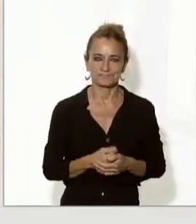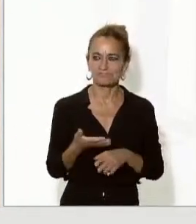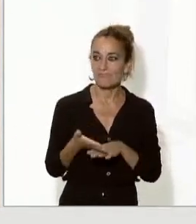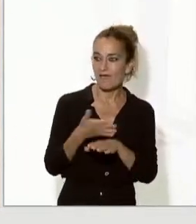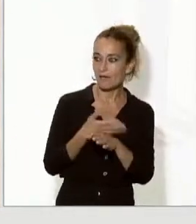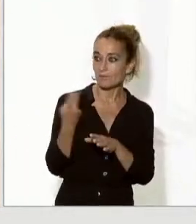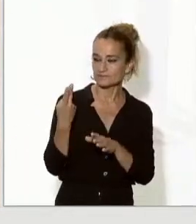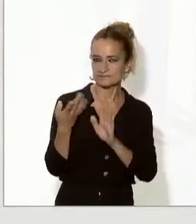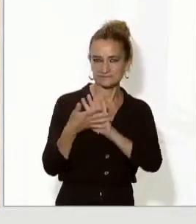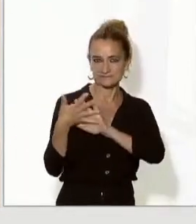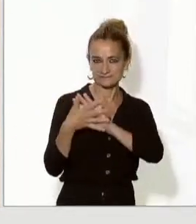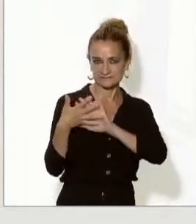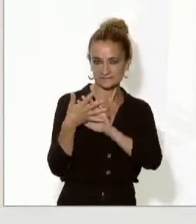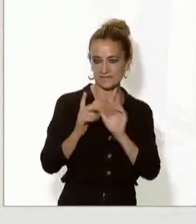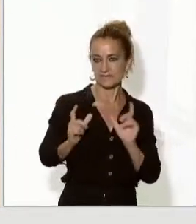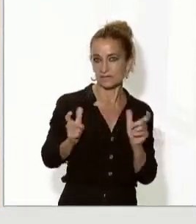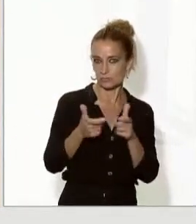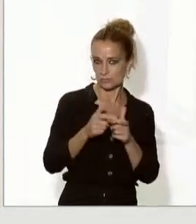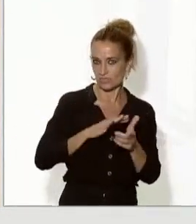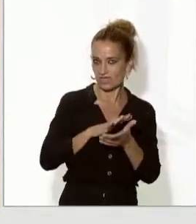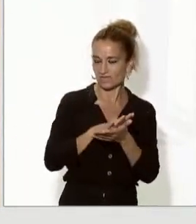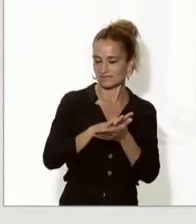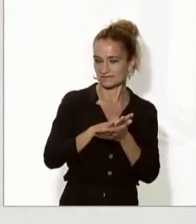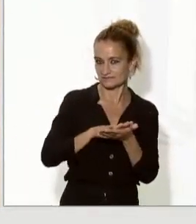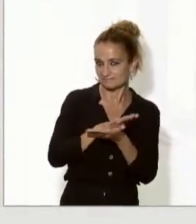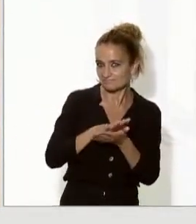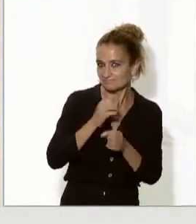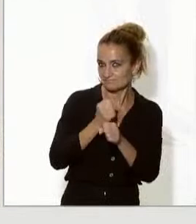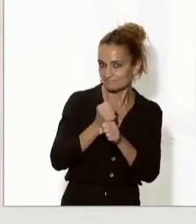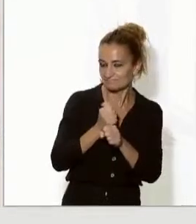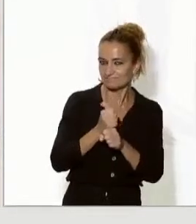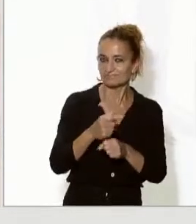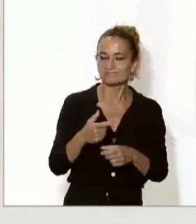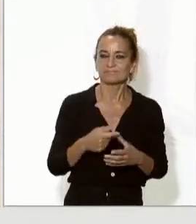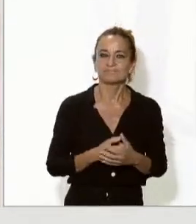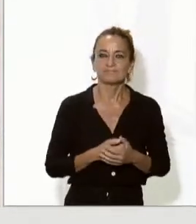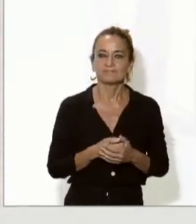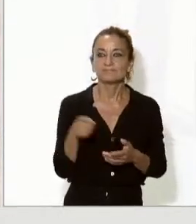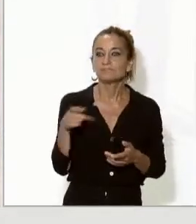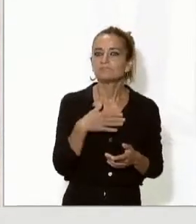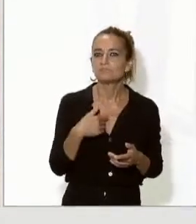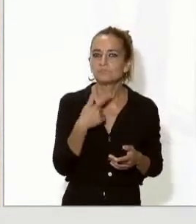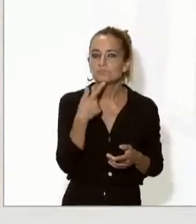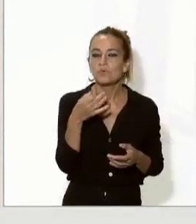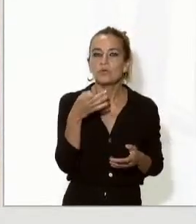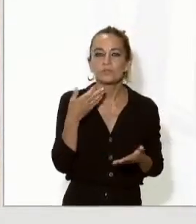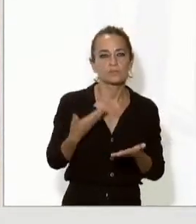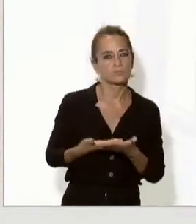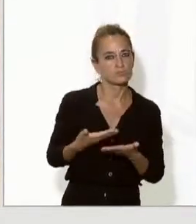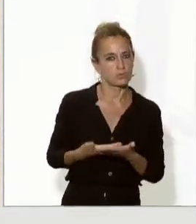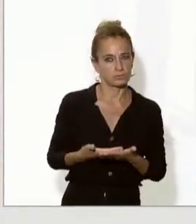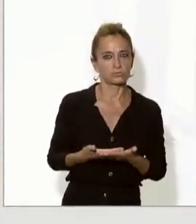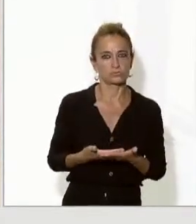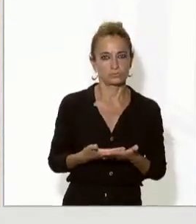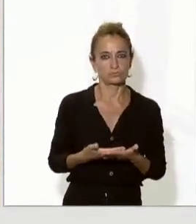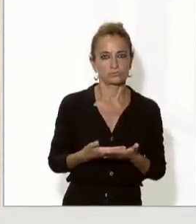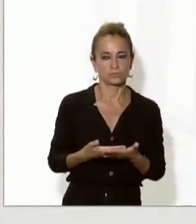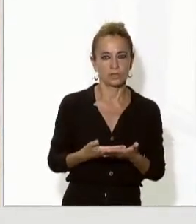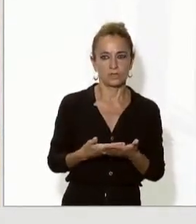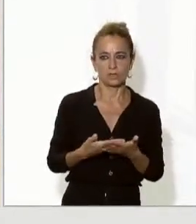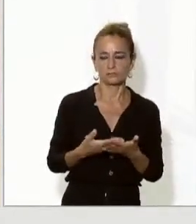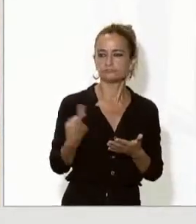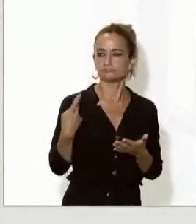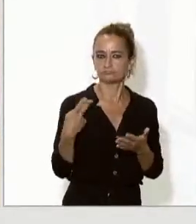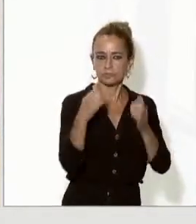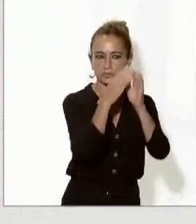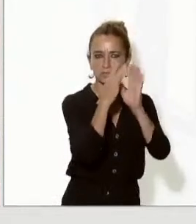dèiem en la reunió de treball que hem mantingut que això ja és molt demostratiu de la institucionalització i de la consolidació